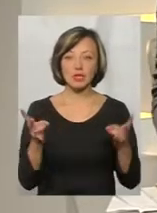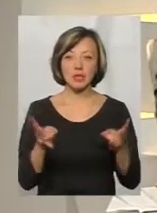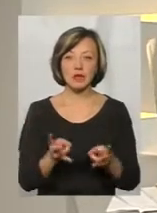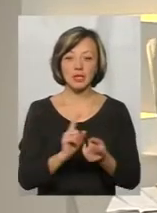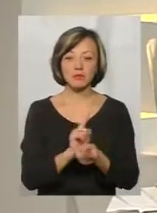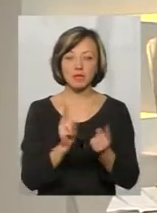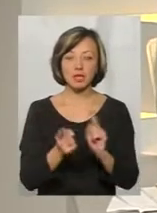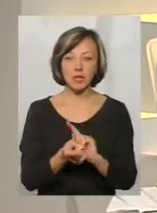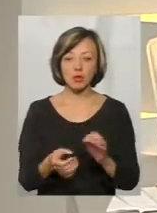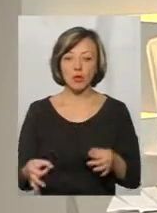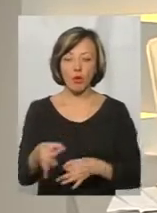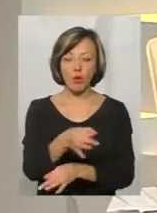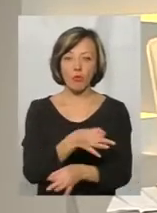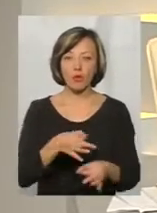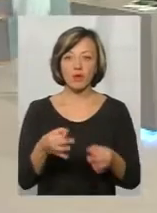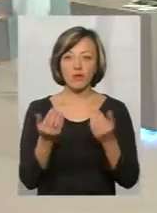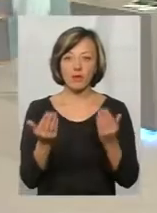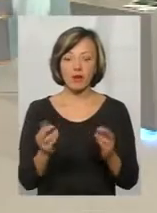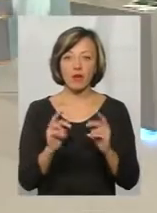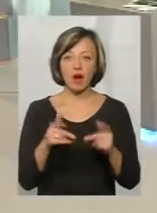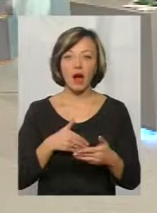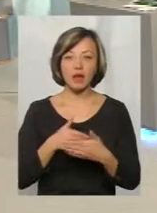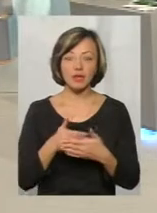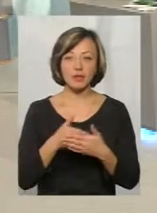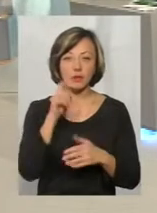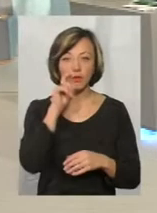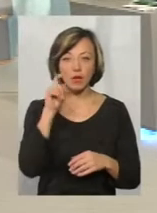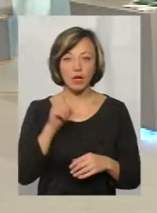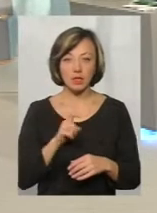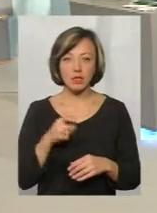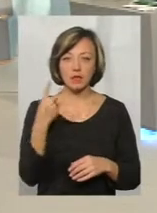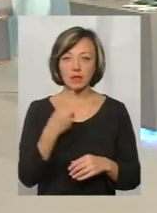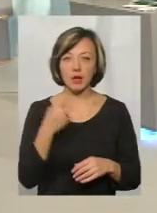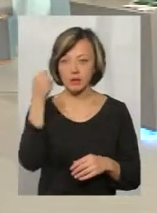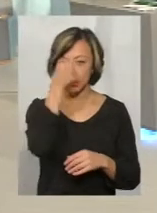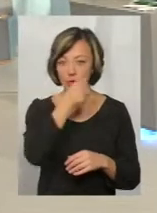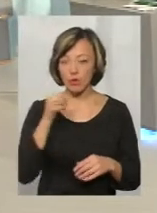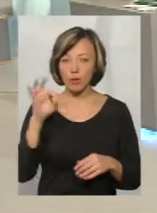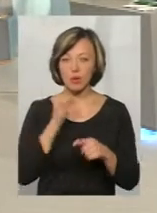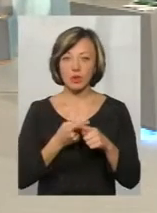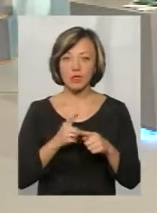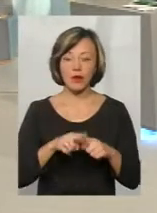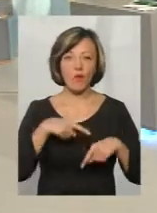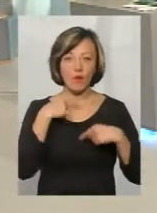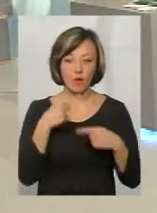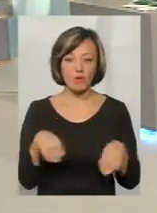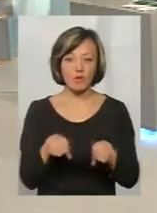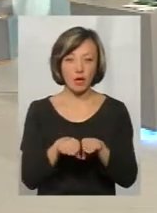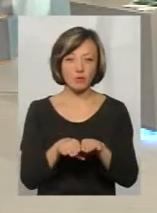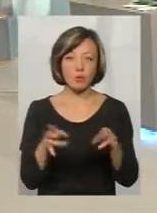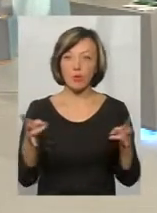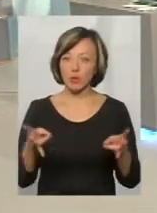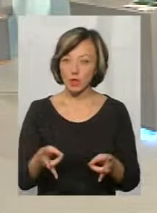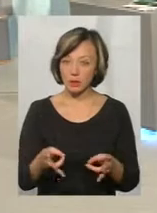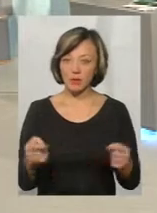змінити, обговорюєте ви, як громадські активісти в Україні. 20 років ми про це говоримо, начебто потрібно.